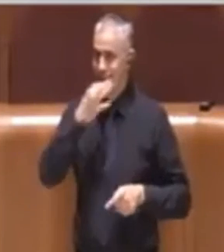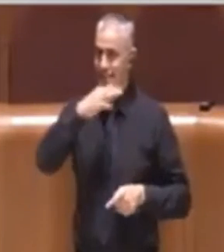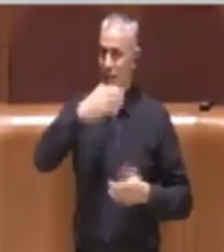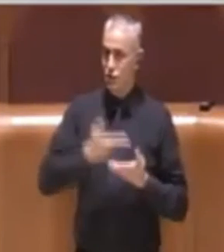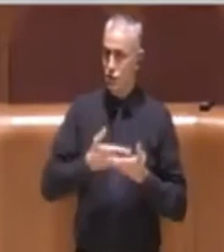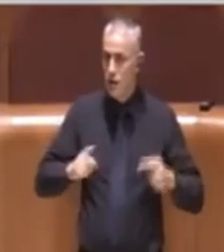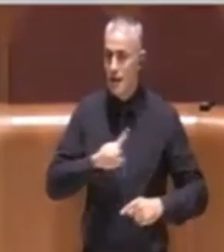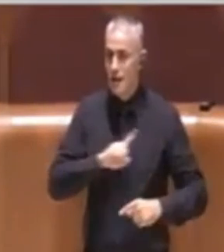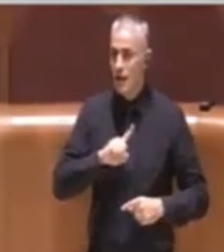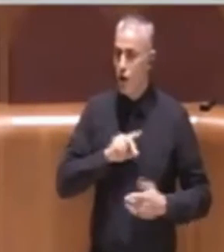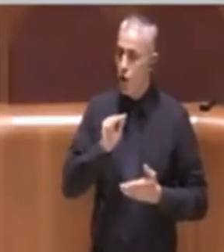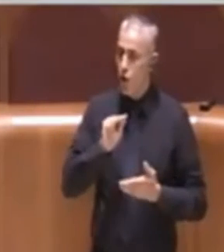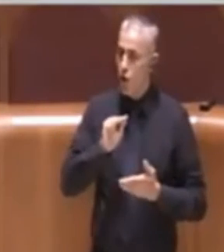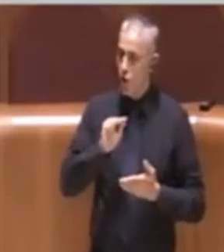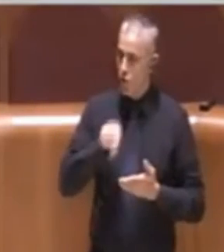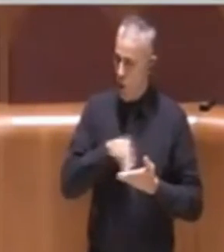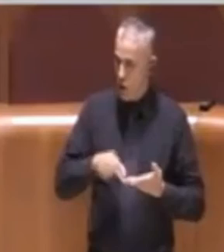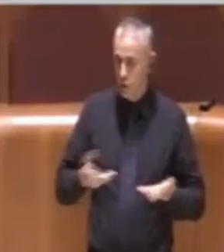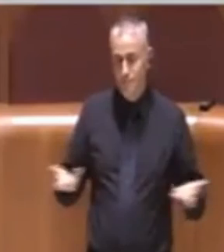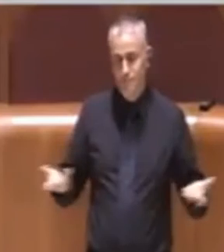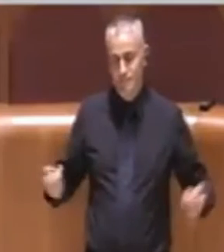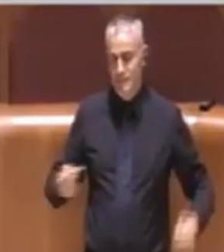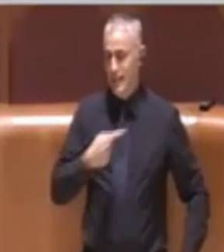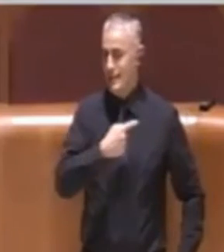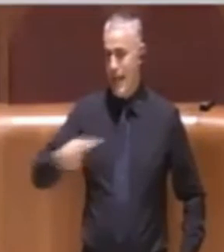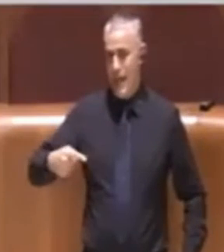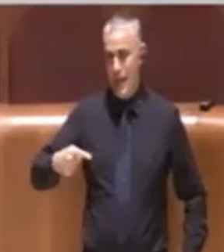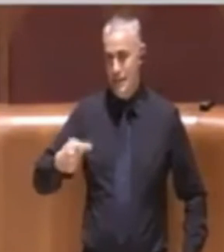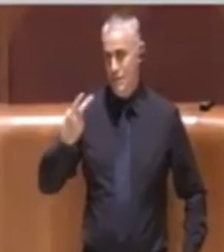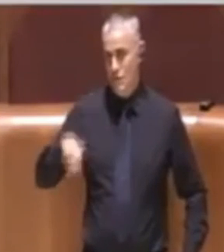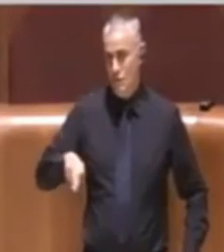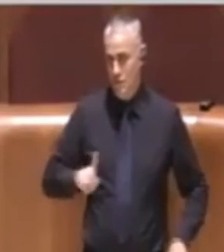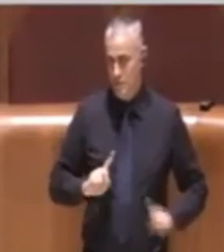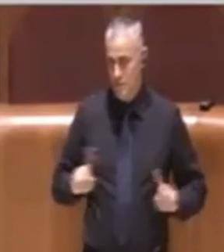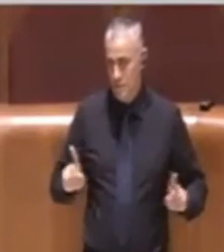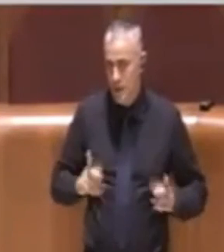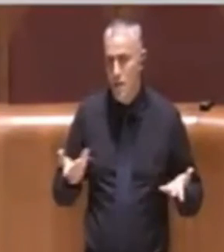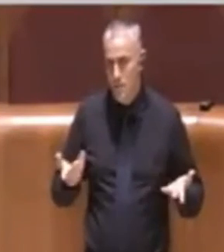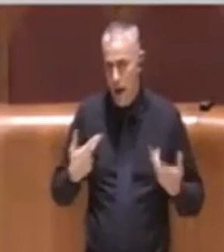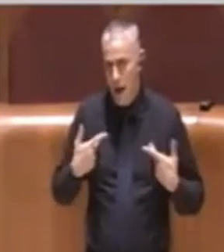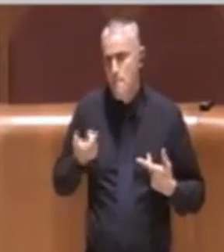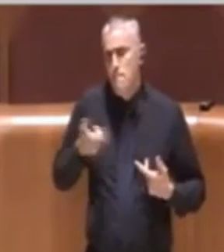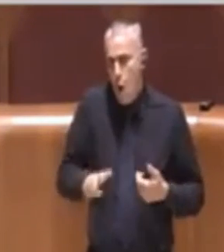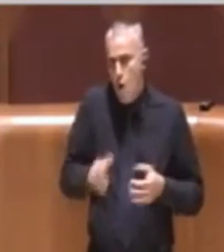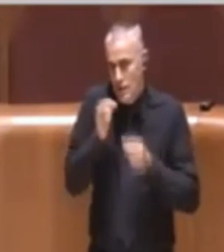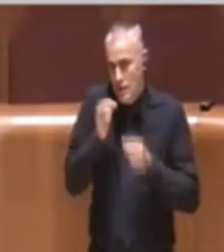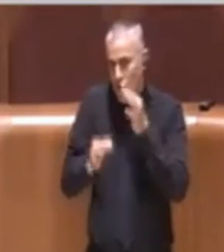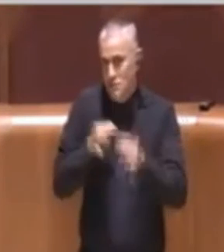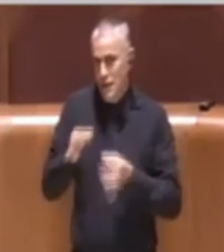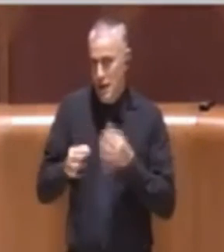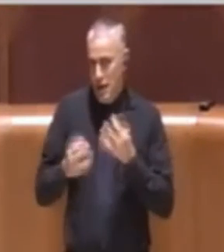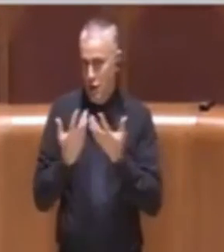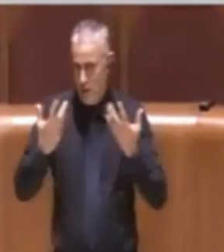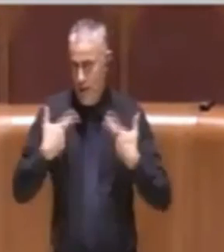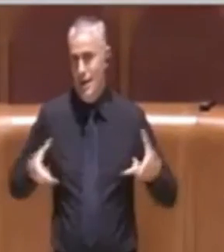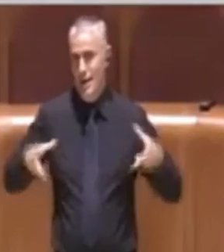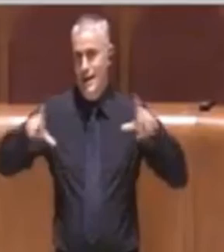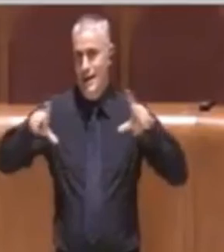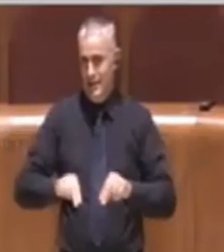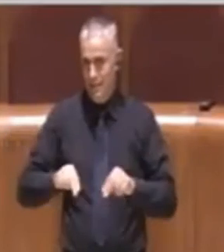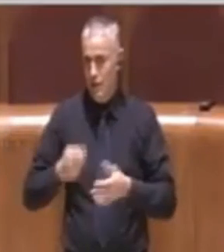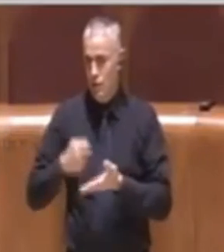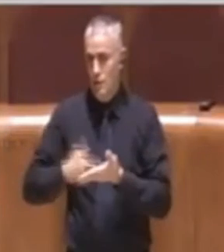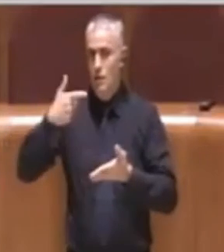voto sarà inevitabilmente negativo su questo atto, ma è bene ribadire alcuni concetti fondamentali di